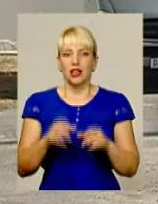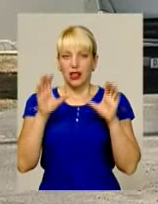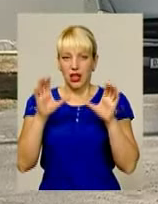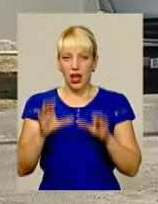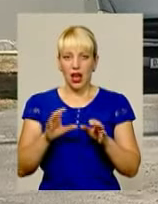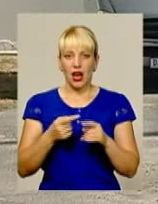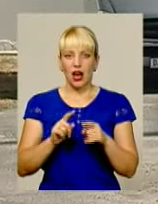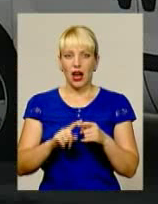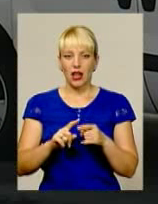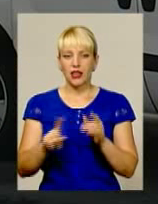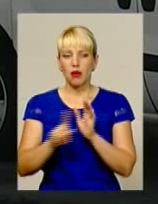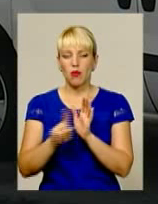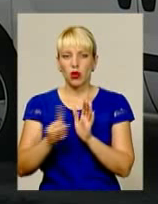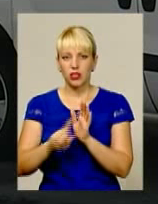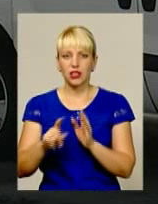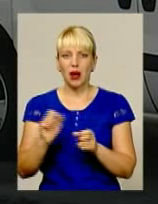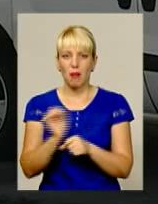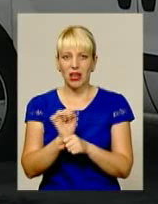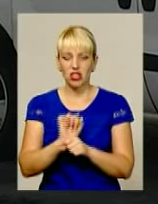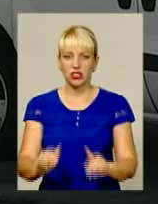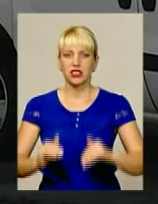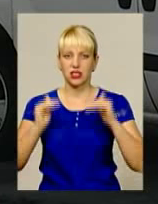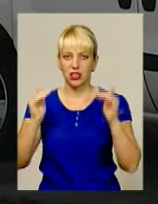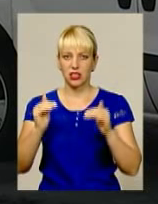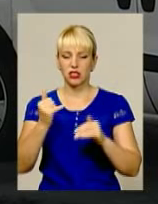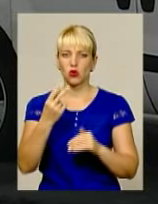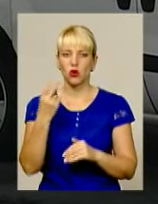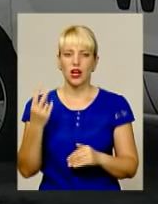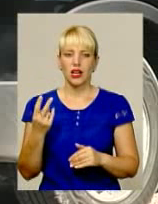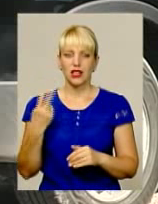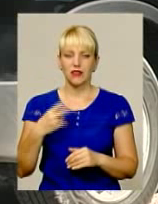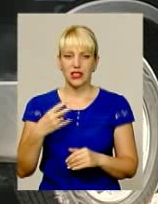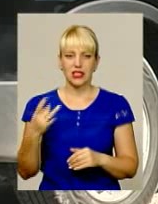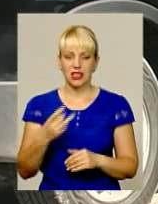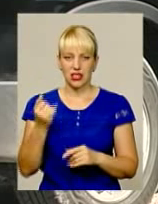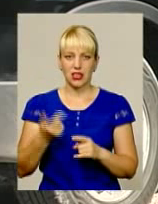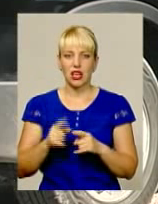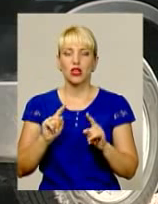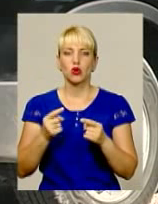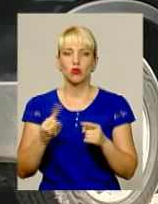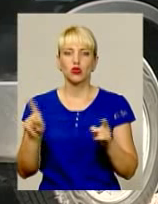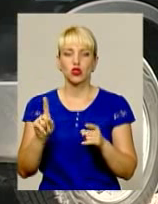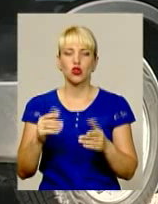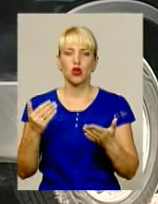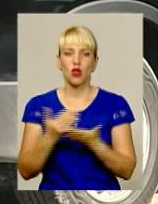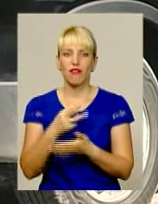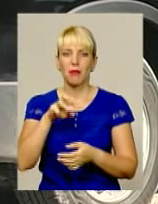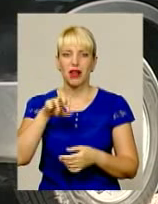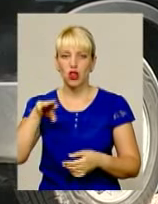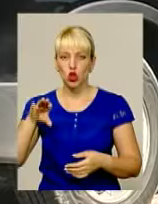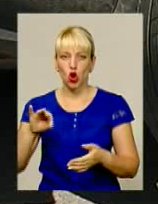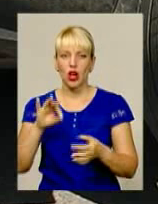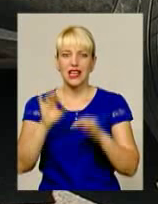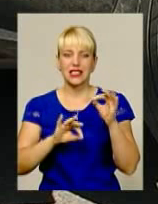автівок з Європи за два місяці дії закону зріс у десятки разів, запевняють на хмельницькій митниці. А все тому, що нові митні ставки тепер